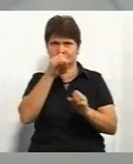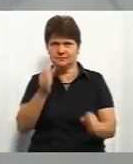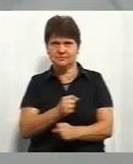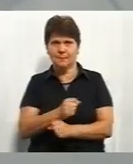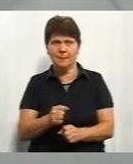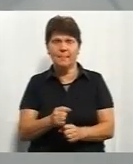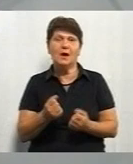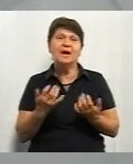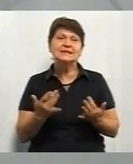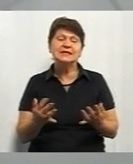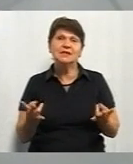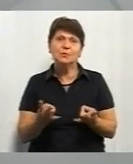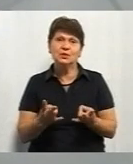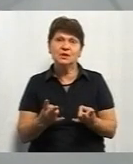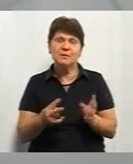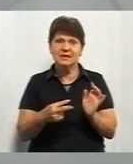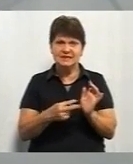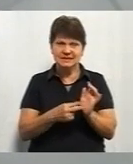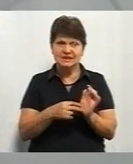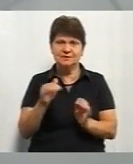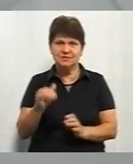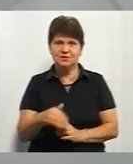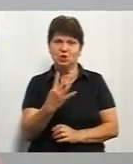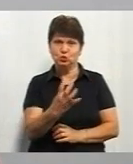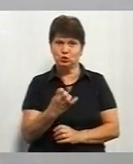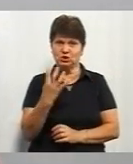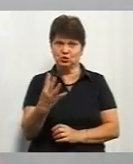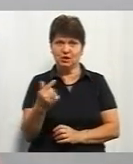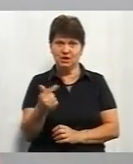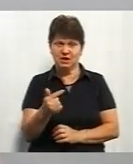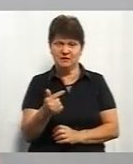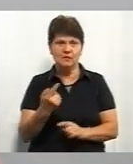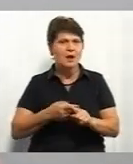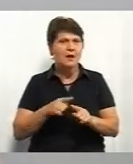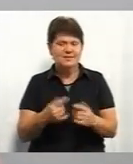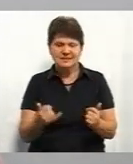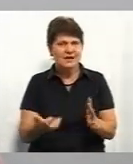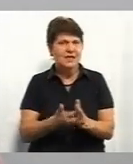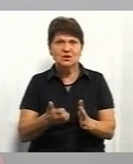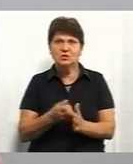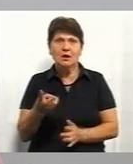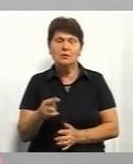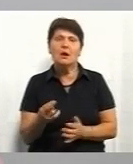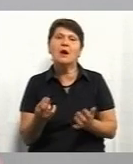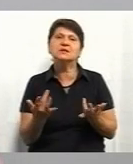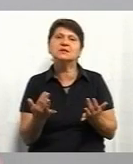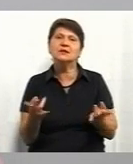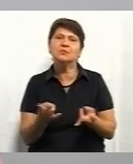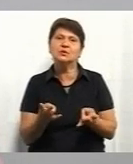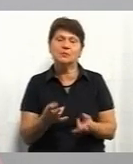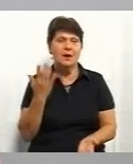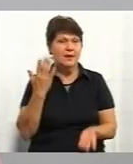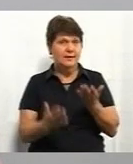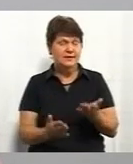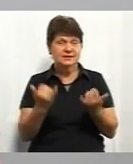Ви кажете, 7 тисяч... 4404 гривні. Недостатньо. Скільки потрібно? Якщо ми говоримо на